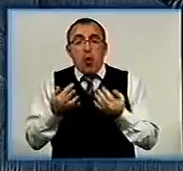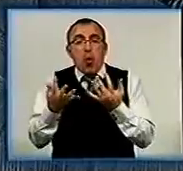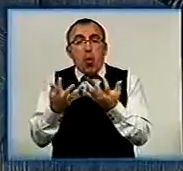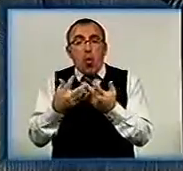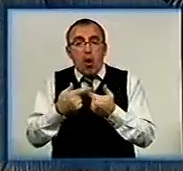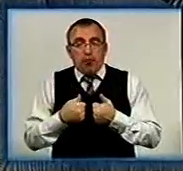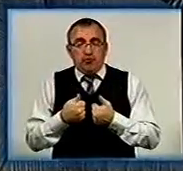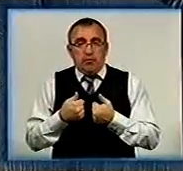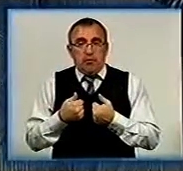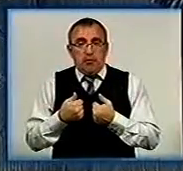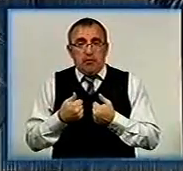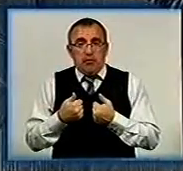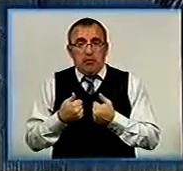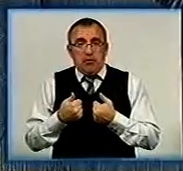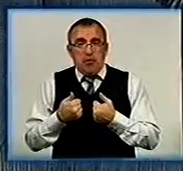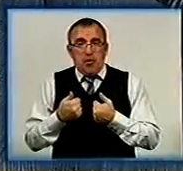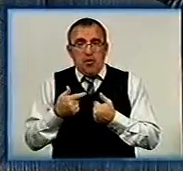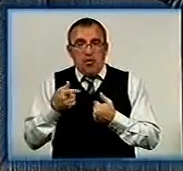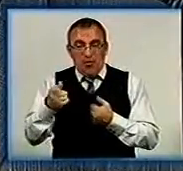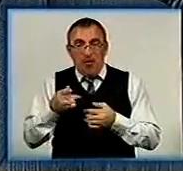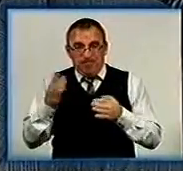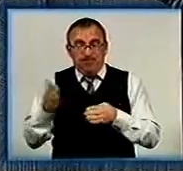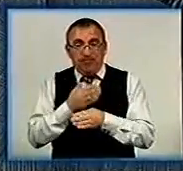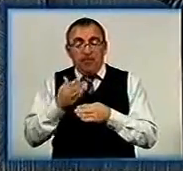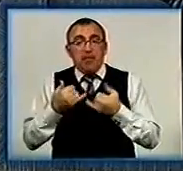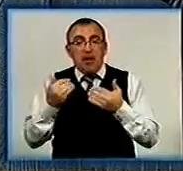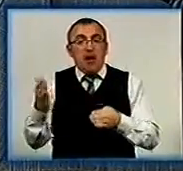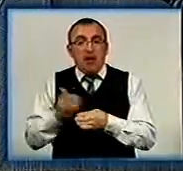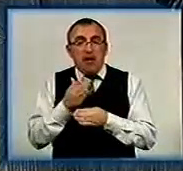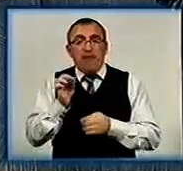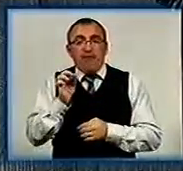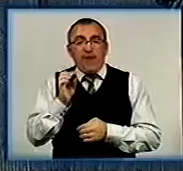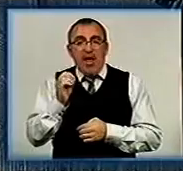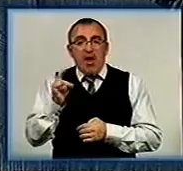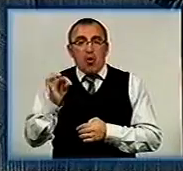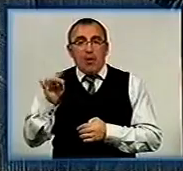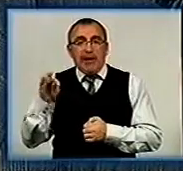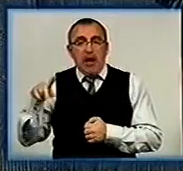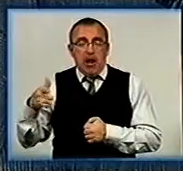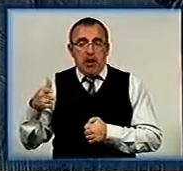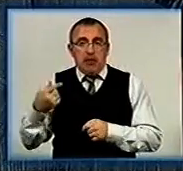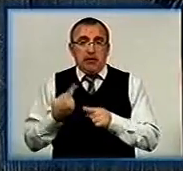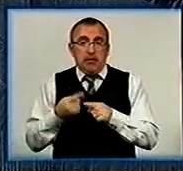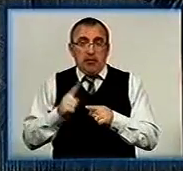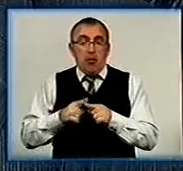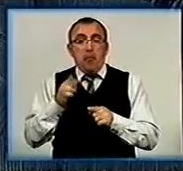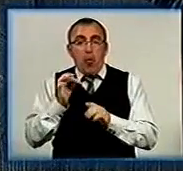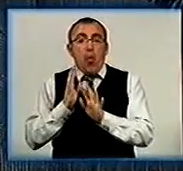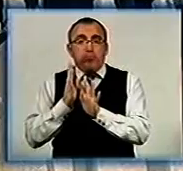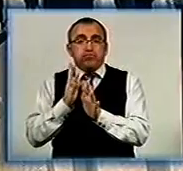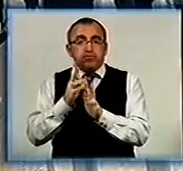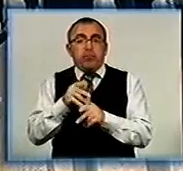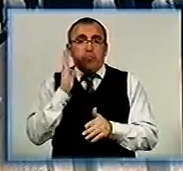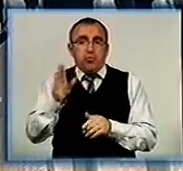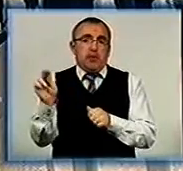агар, який вони производять, для производства фероніколев. Ми отак поочередно їх